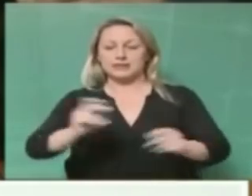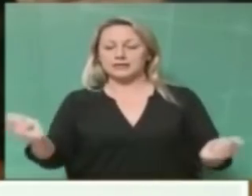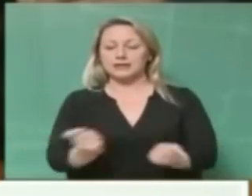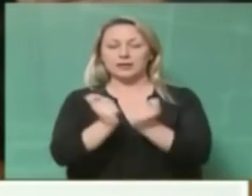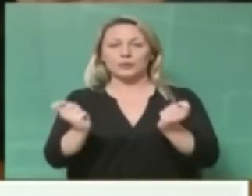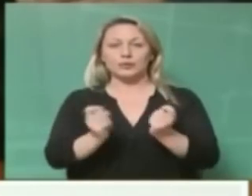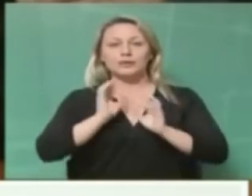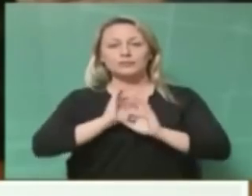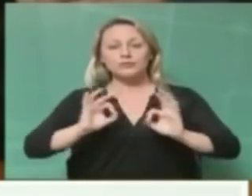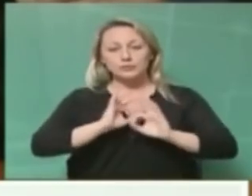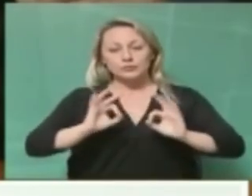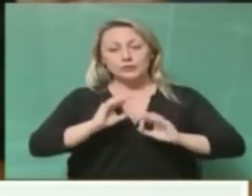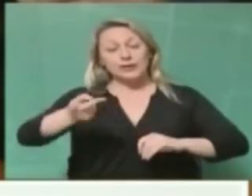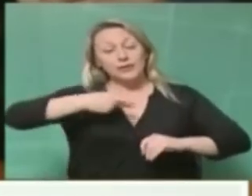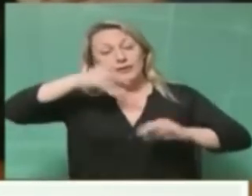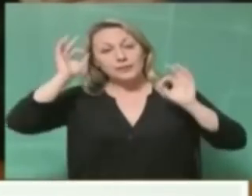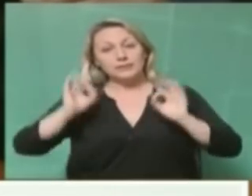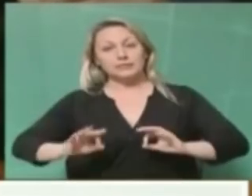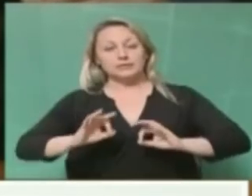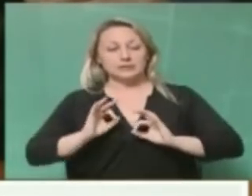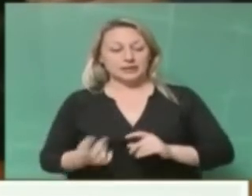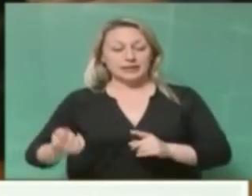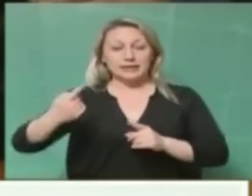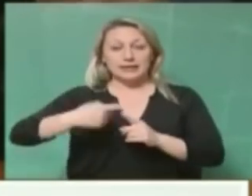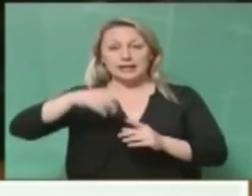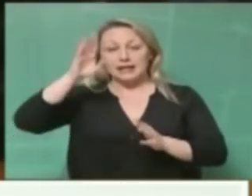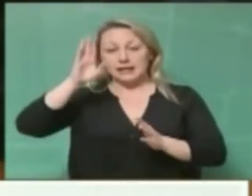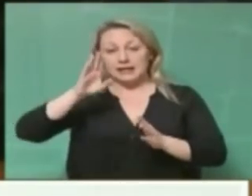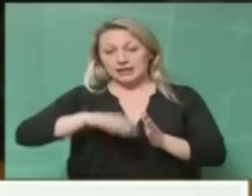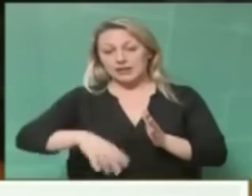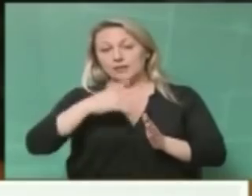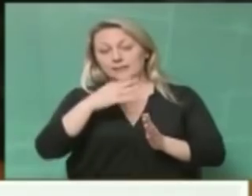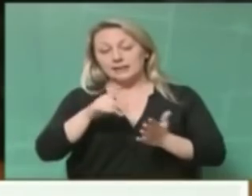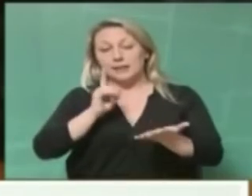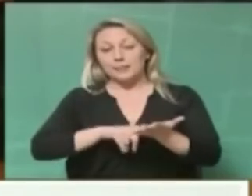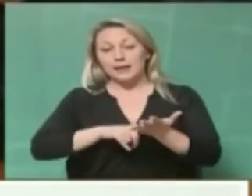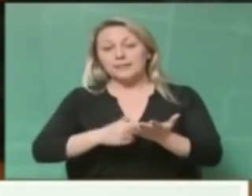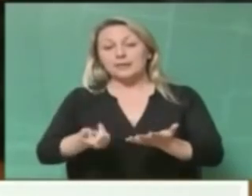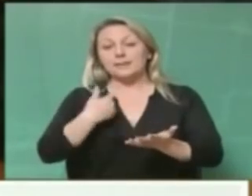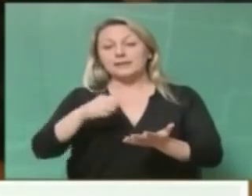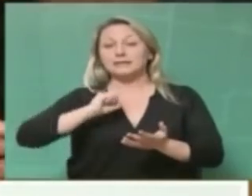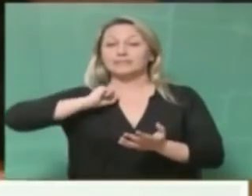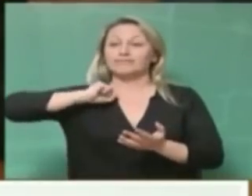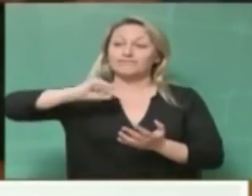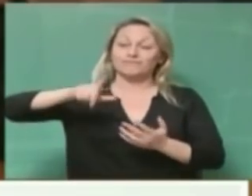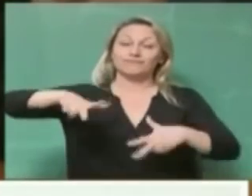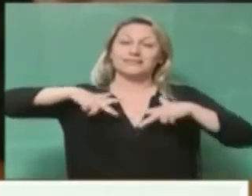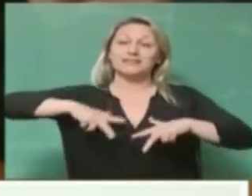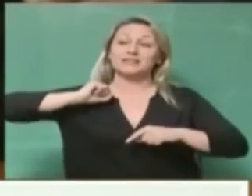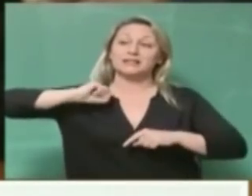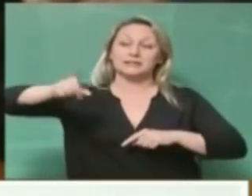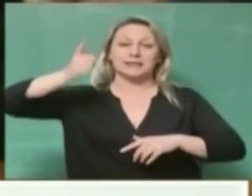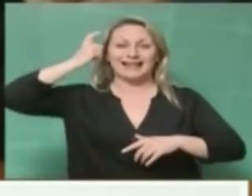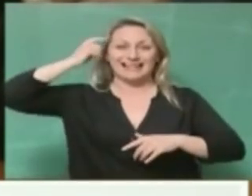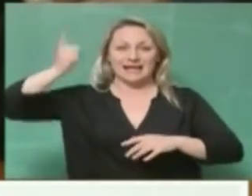προσωπικό, με πλήρη δικαιώματα και τα λοιπά, και επειδή ως εκ τούτου κάποια στιγμή πρέπει να σταλεί και ένα σήμα στις κυβερνήσεις και από εδώ και από εκεί,